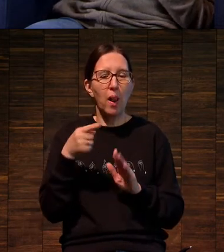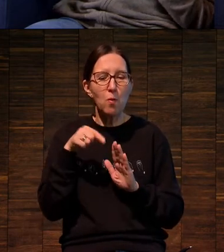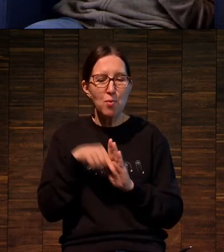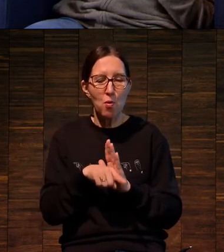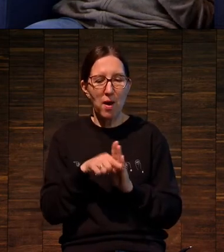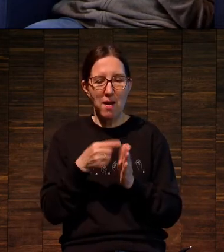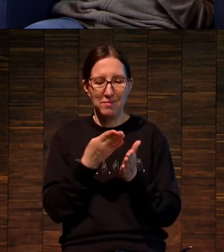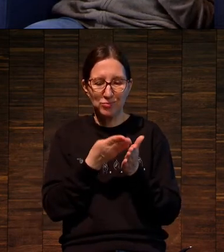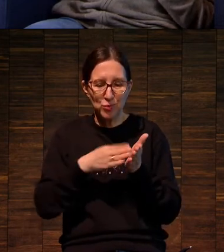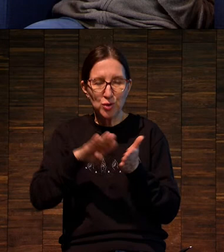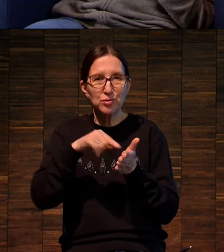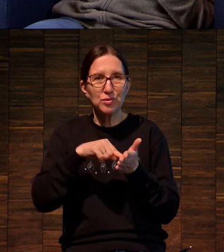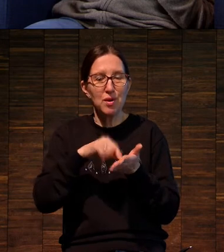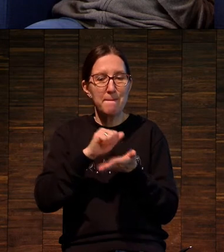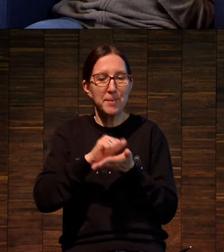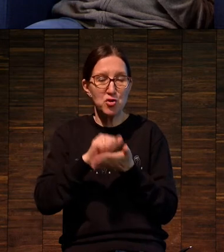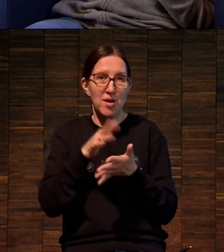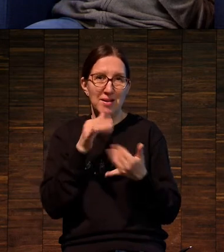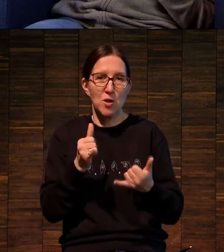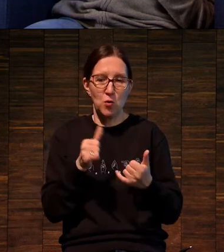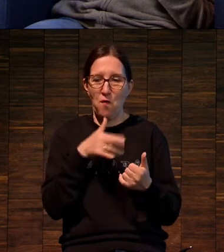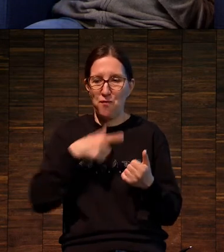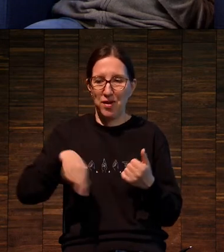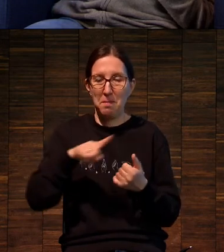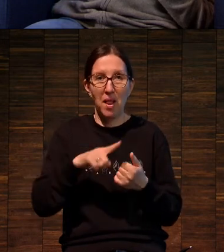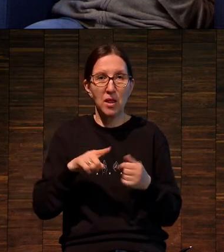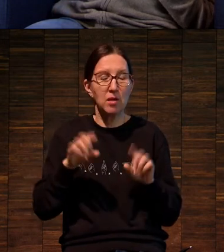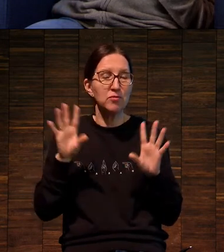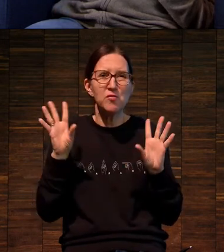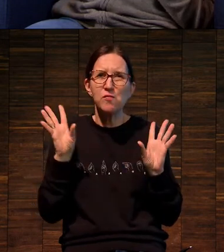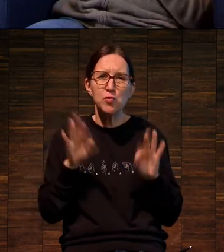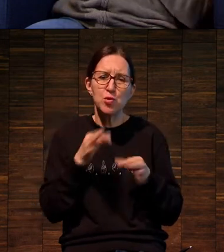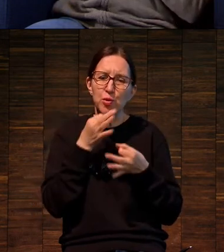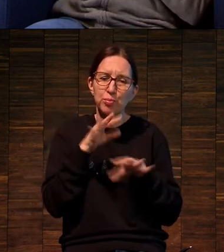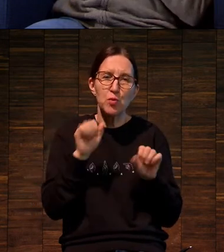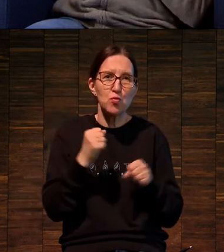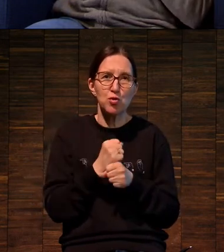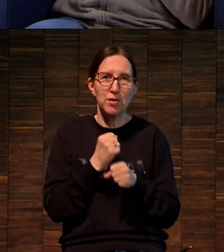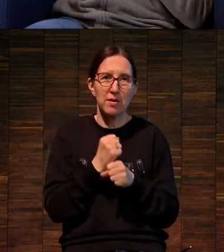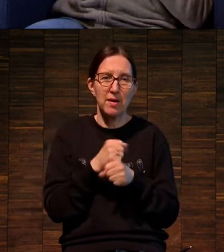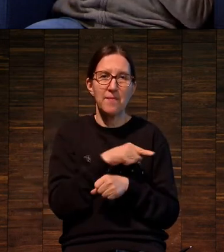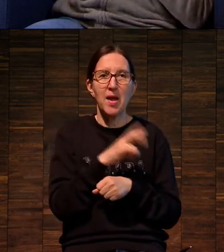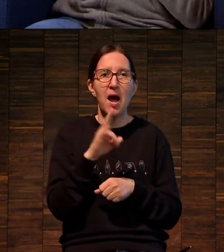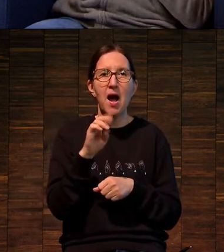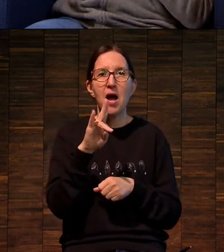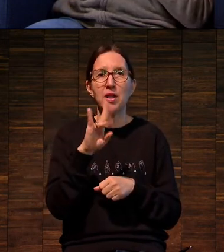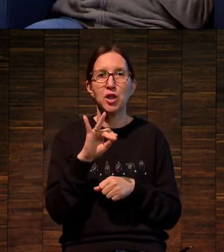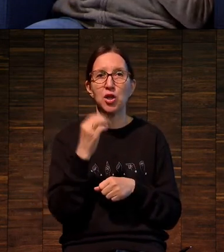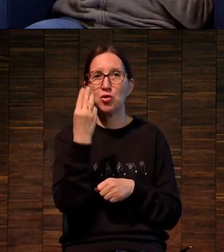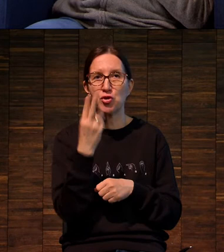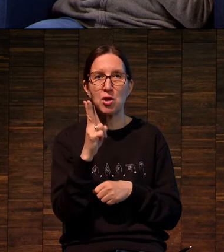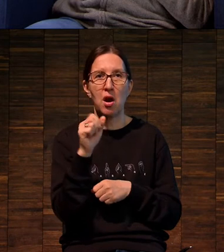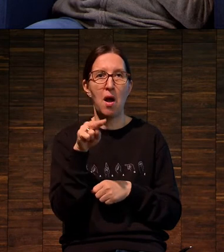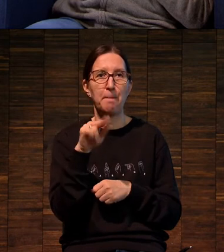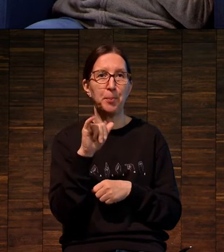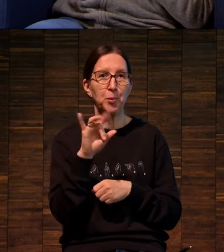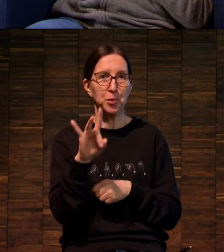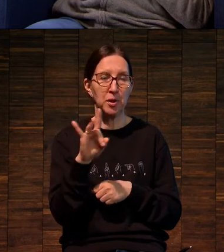может... Современная глубокая печать, она может все. Это Аниш Капур. У него